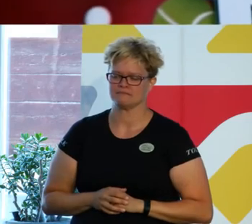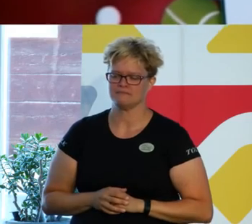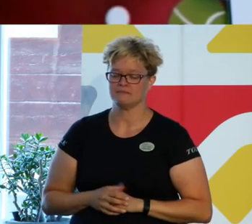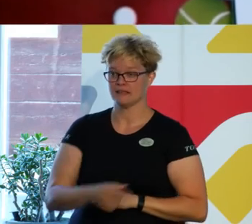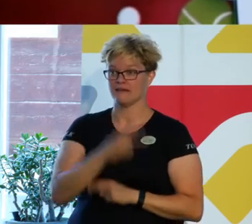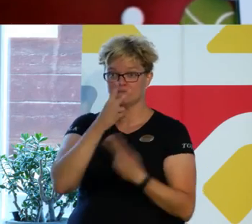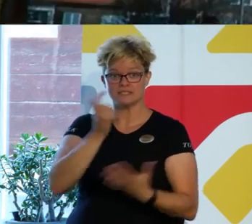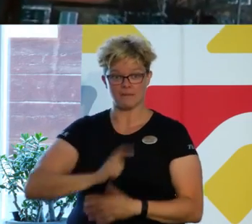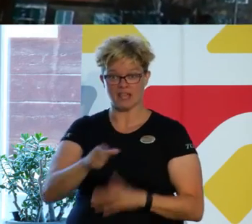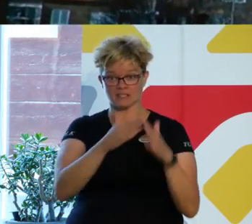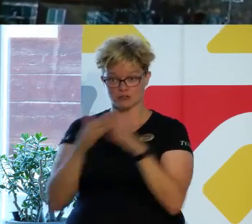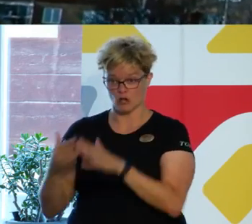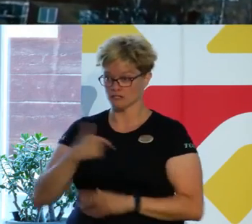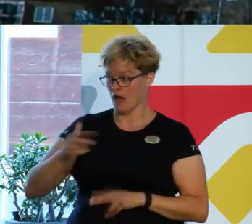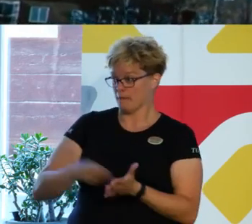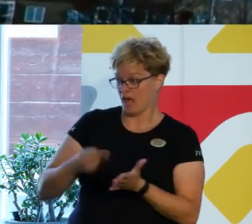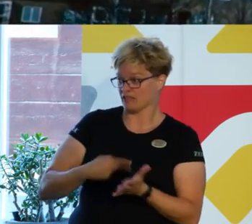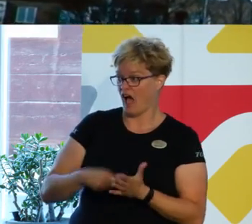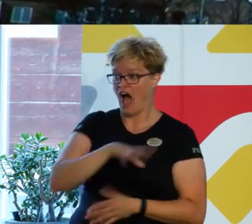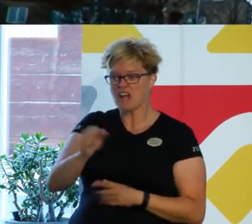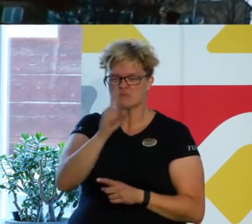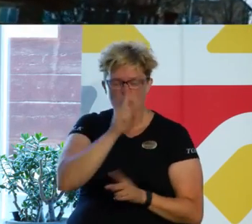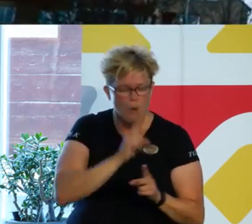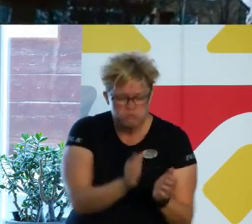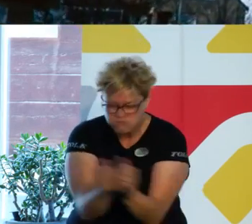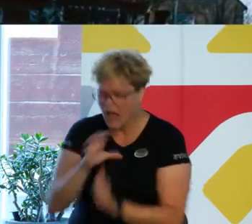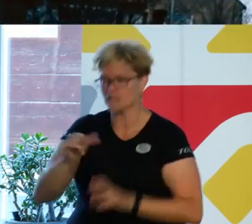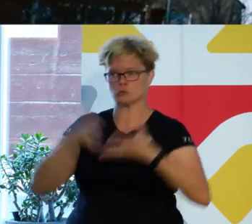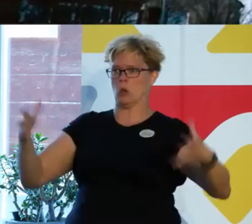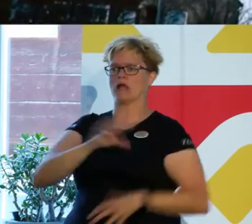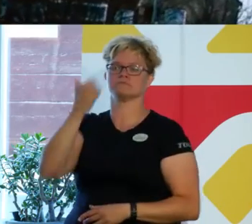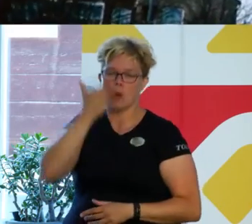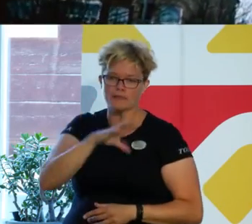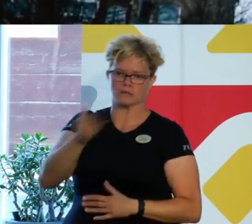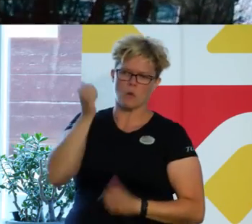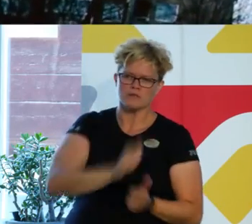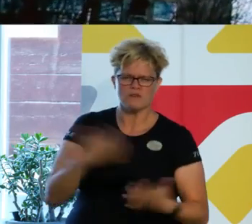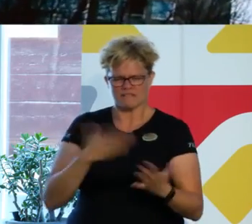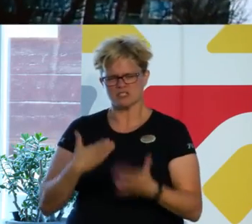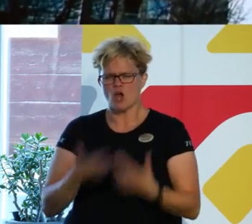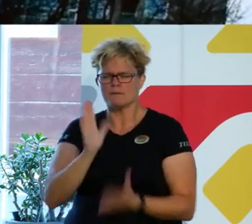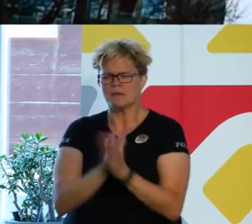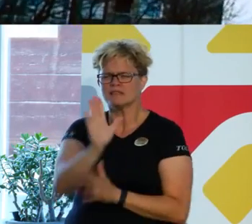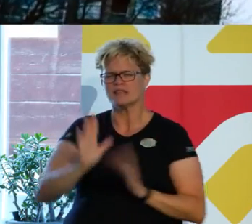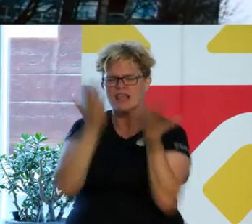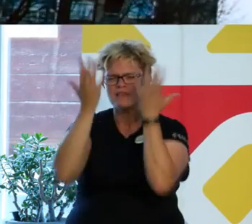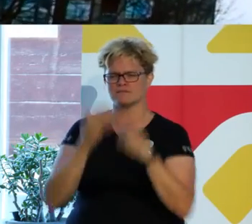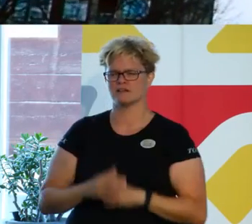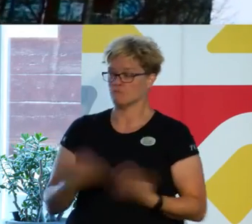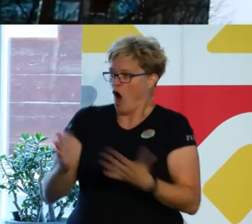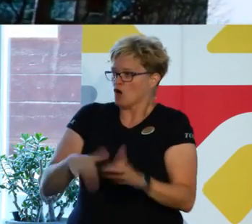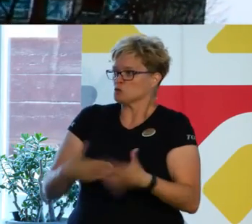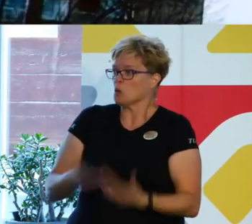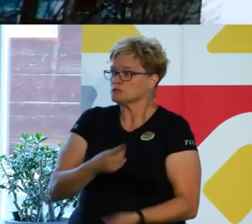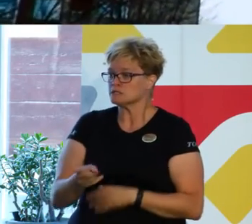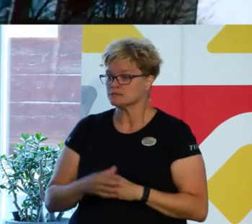Visa mig den här staden jag menar. Allt smått och stort, allt gott och ont. Vad vill du göra med ditt liv och vad har du